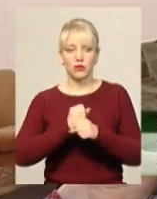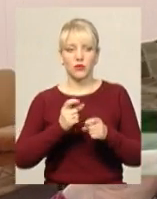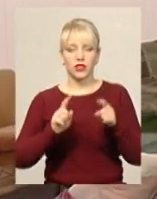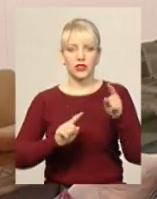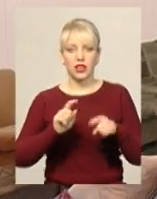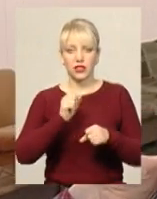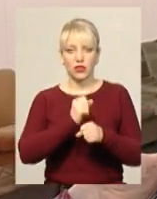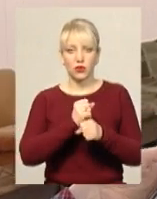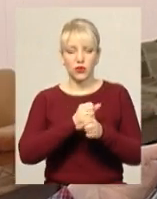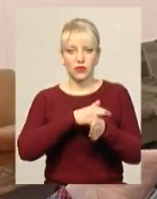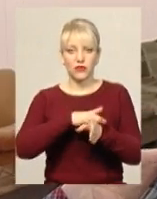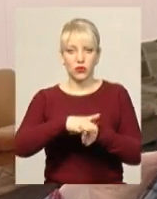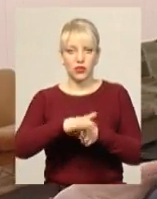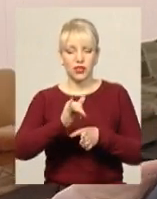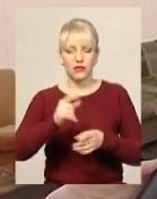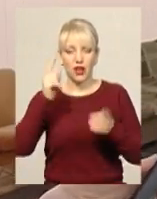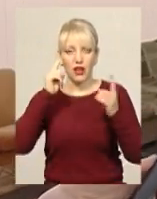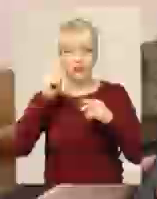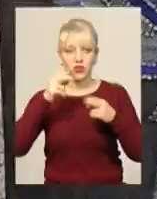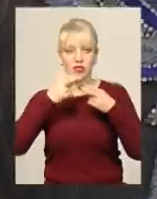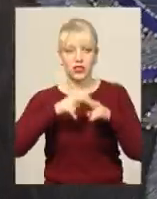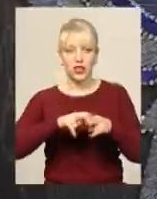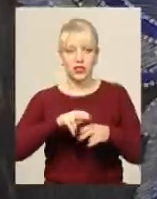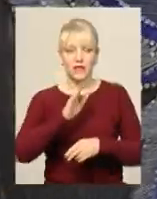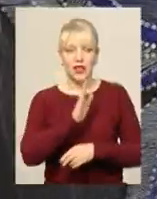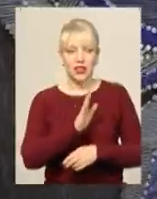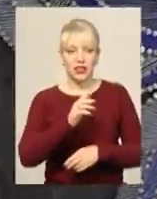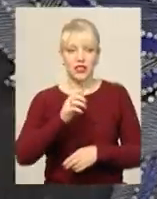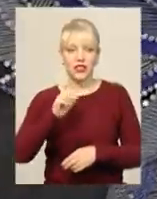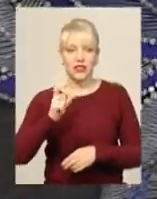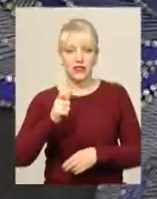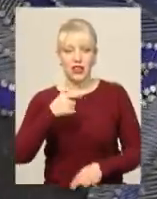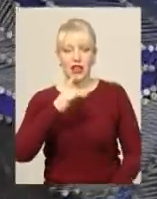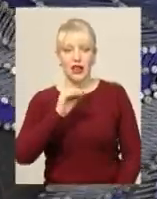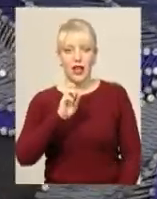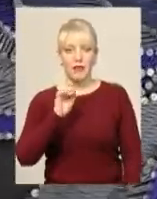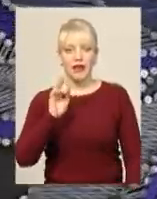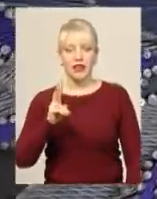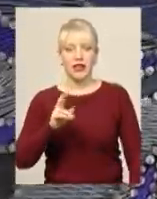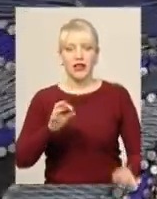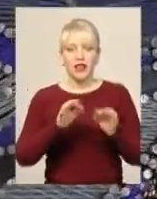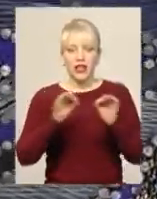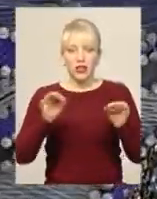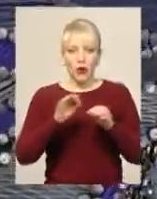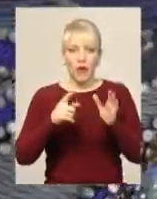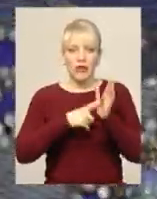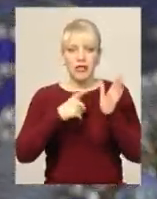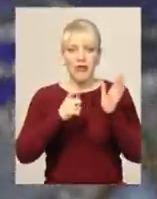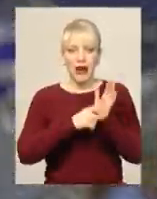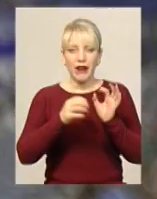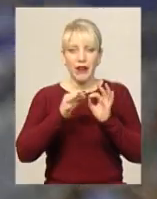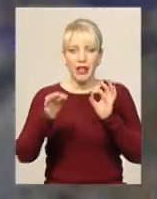Деякі роботи виконані в авторській техніці Валентини Євгені Нейребрик. Нитково-цвяховий натяг. Вона